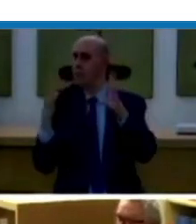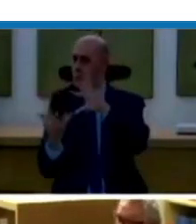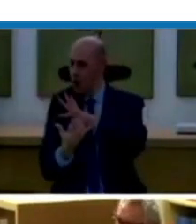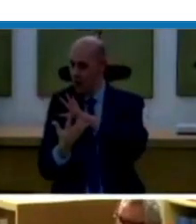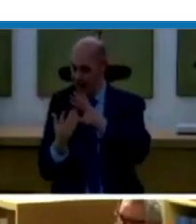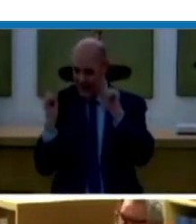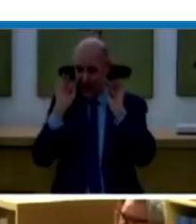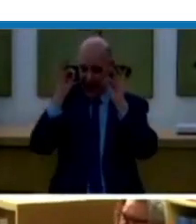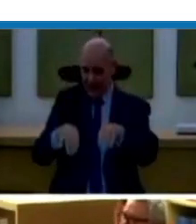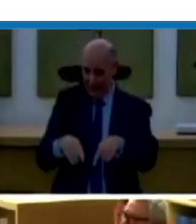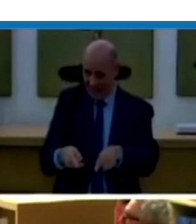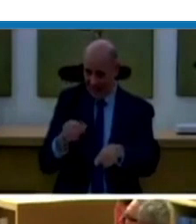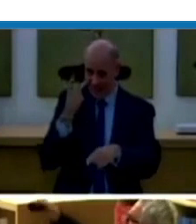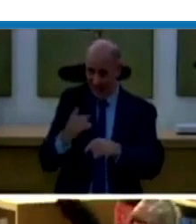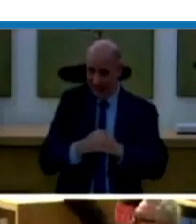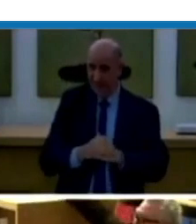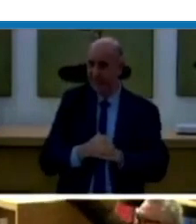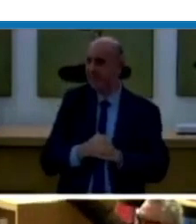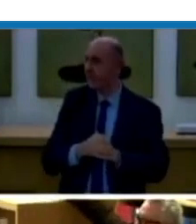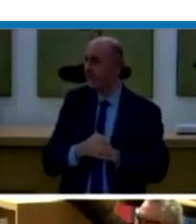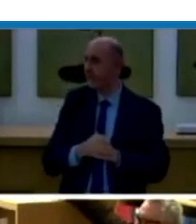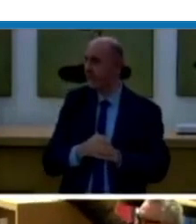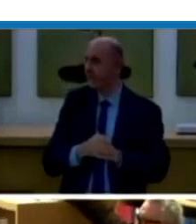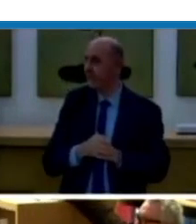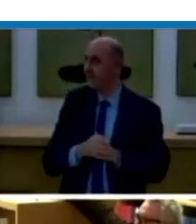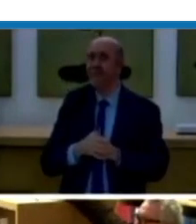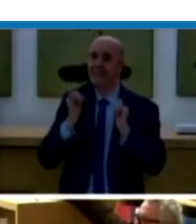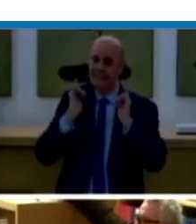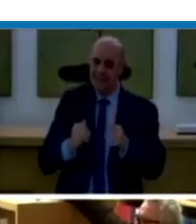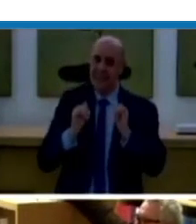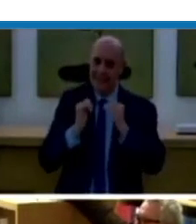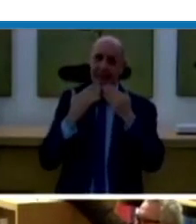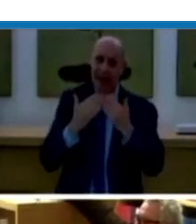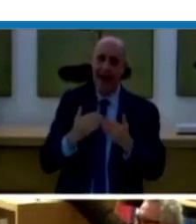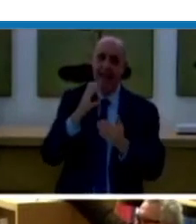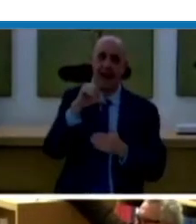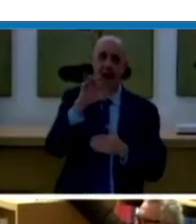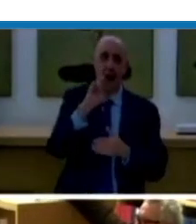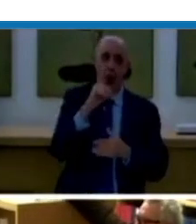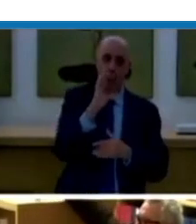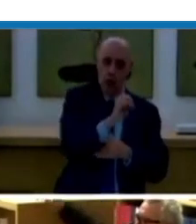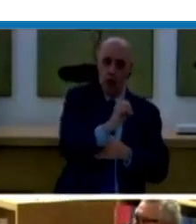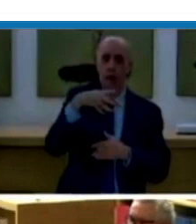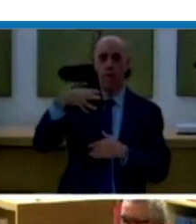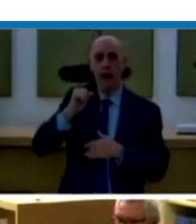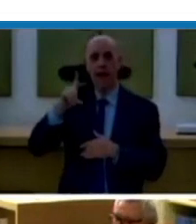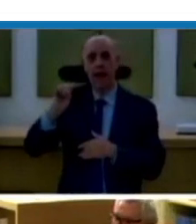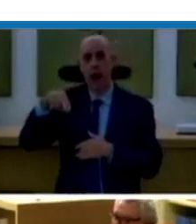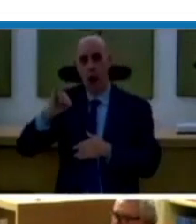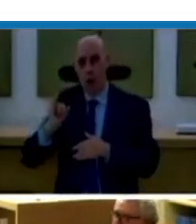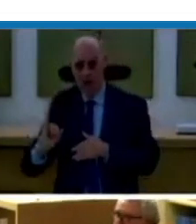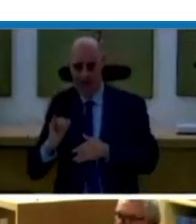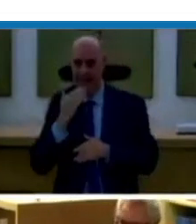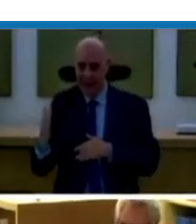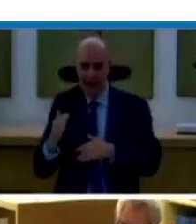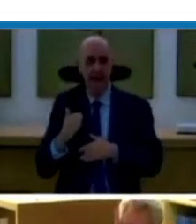siamo arrivati adesso. Sì, grazie Claudio, grazie alla dottoressa Maddaloni, ringrazio tutti quanti gli ospiti e anche